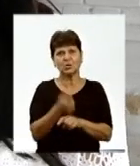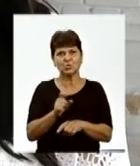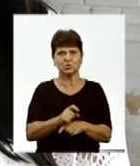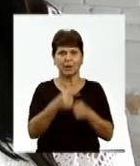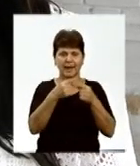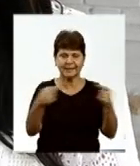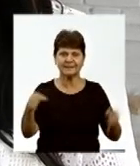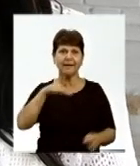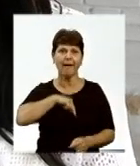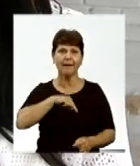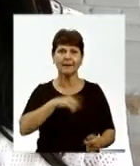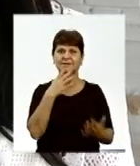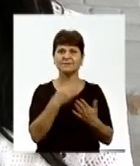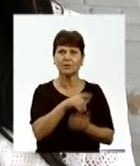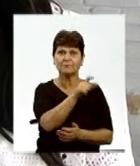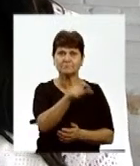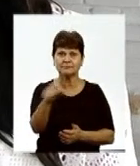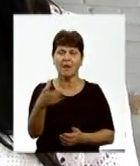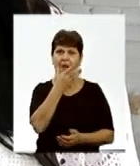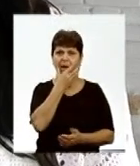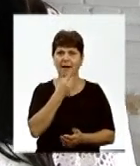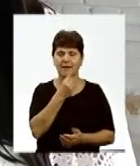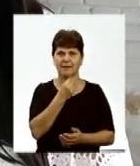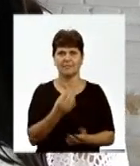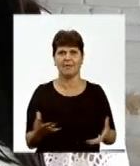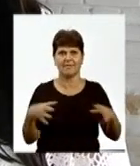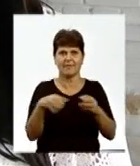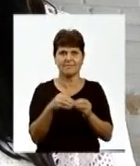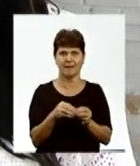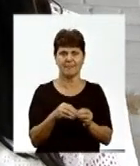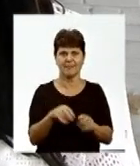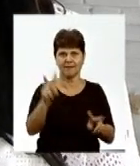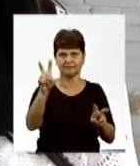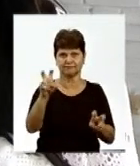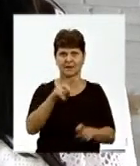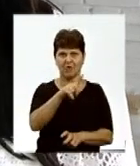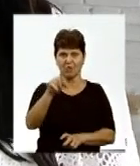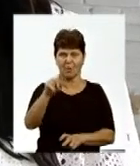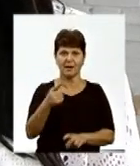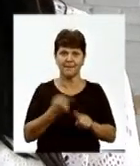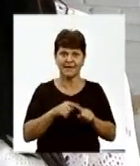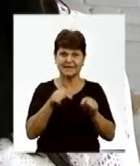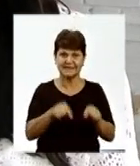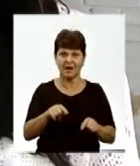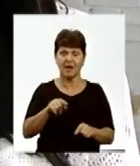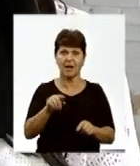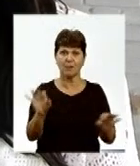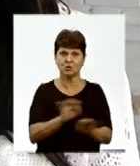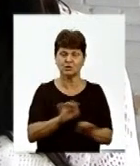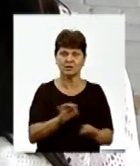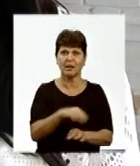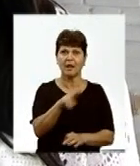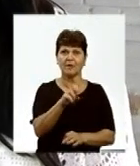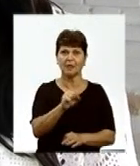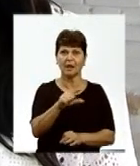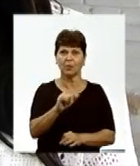характерами, але ми хотіли єднання в номері. І саме під цю музику, під даху браху, вона